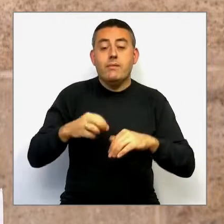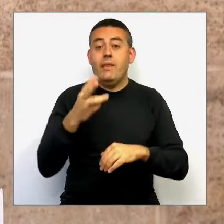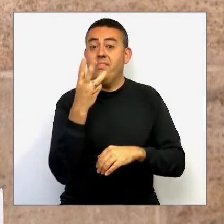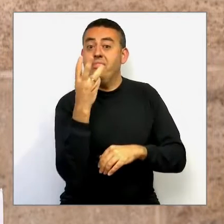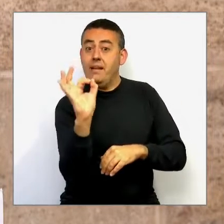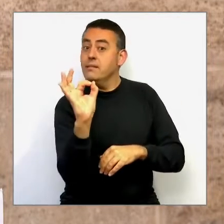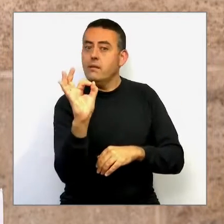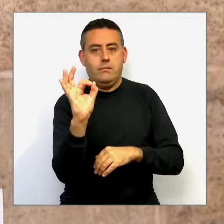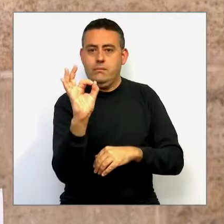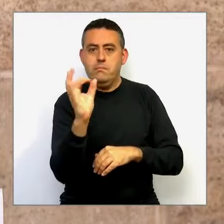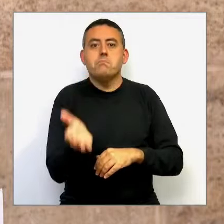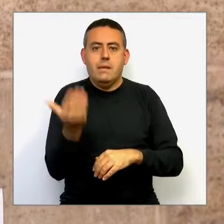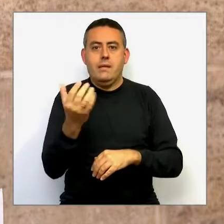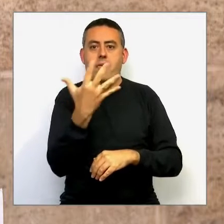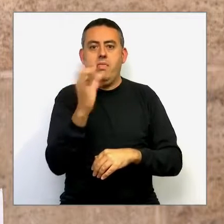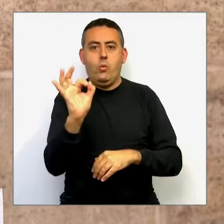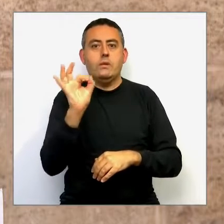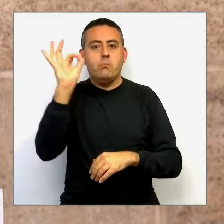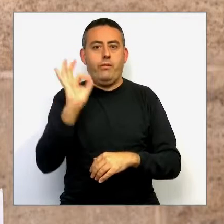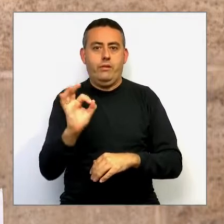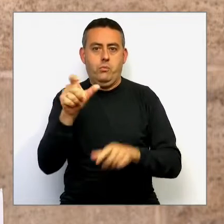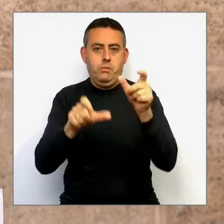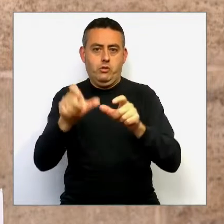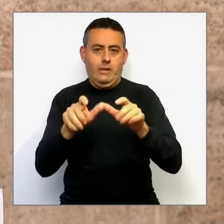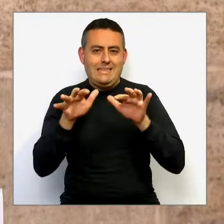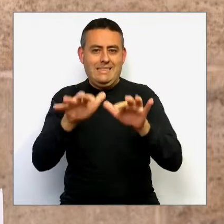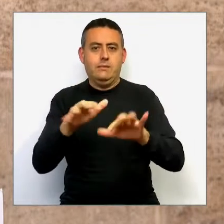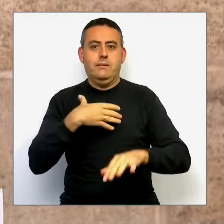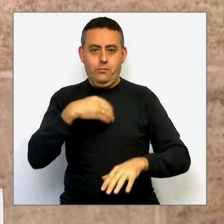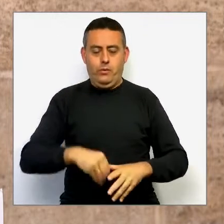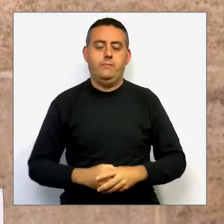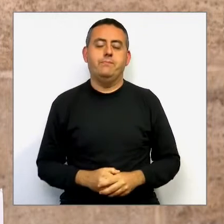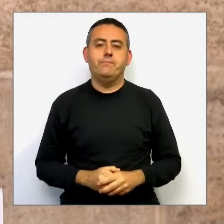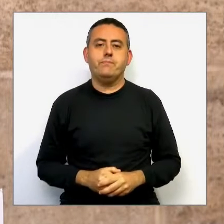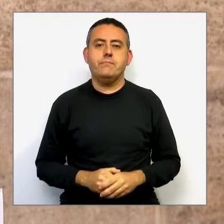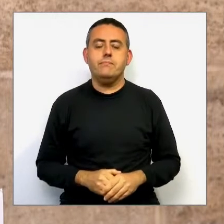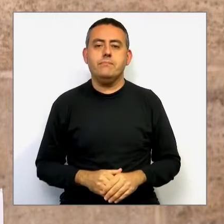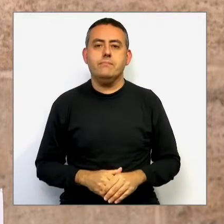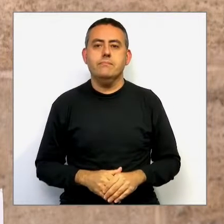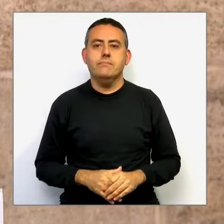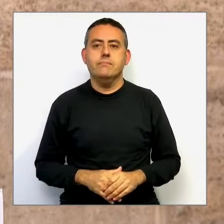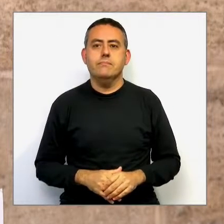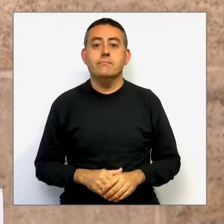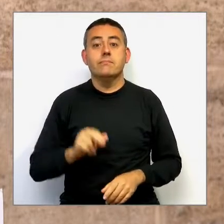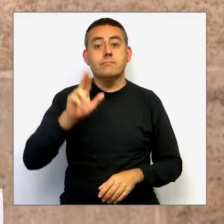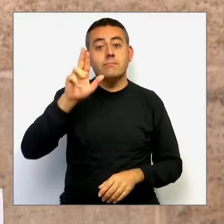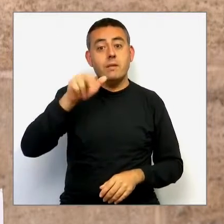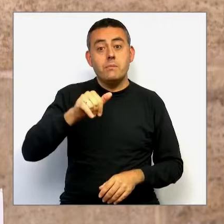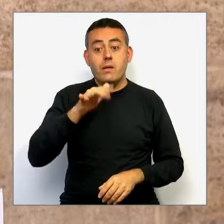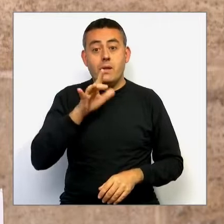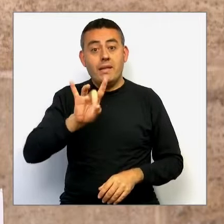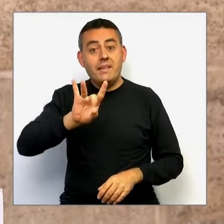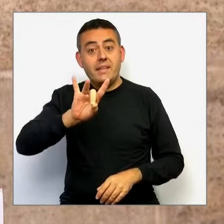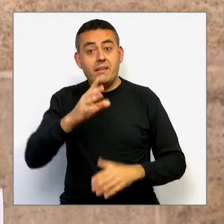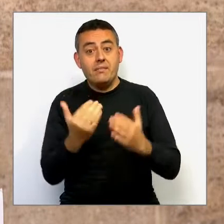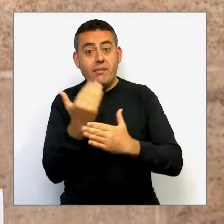50%. Hem decidit, responsablement, prorrogar durant 15 dies la